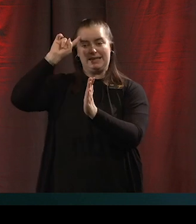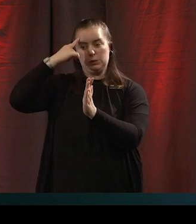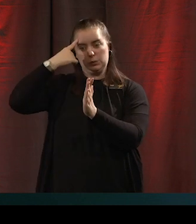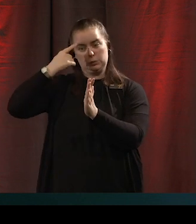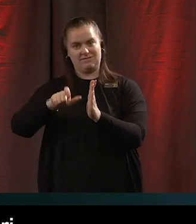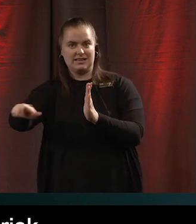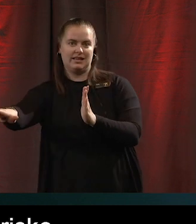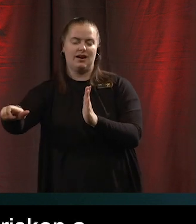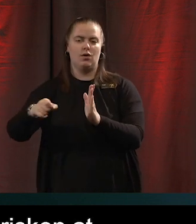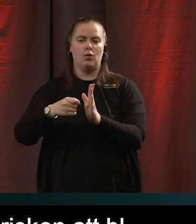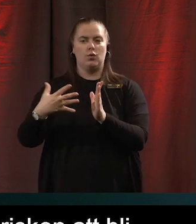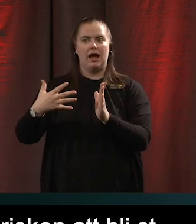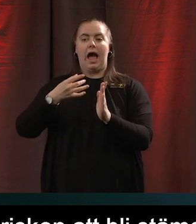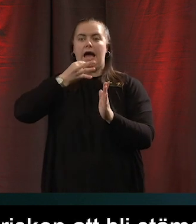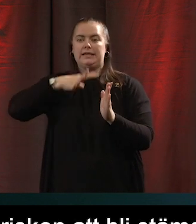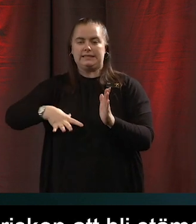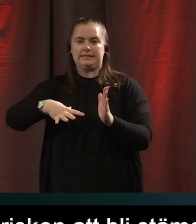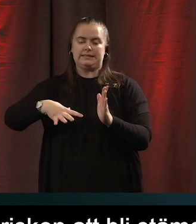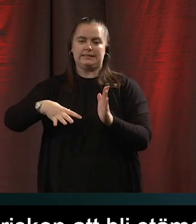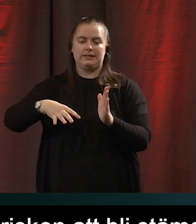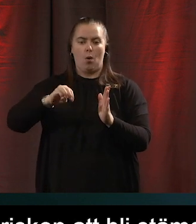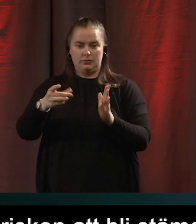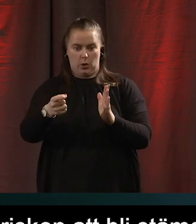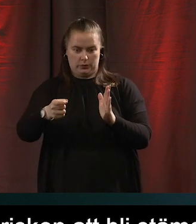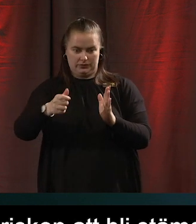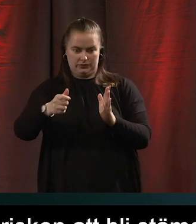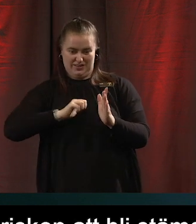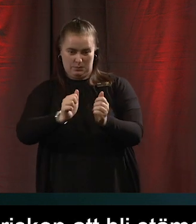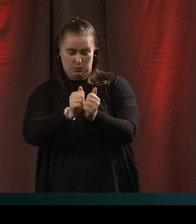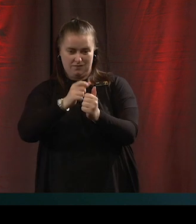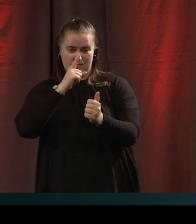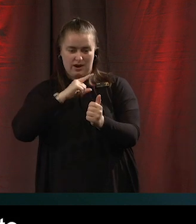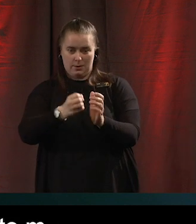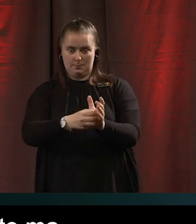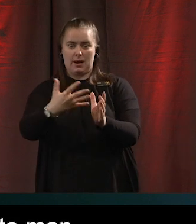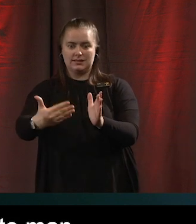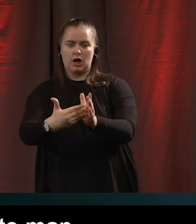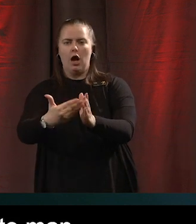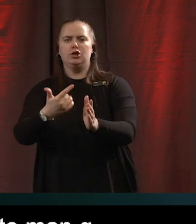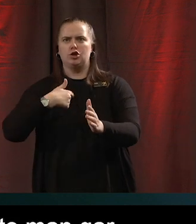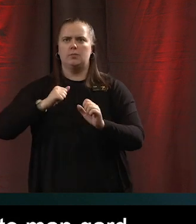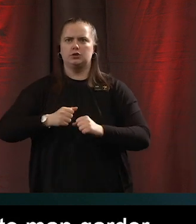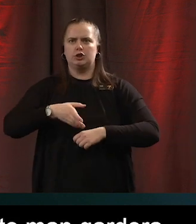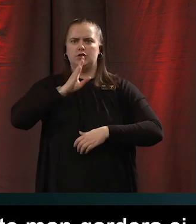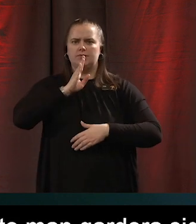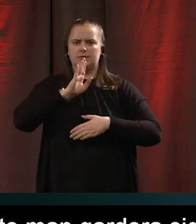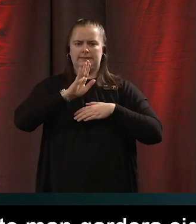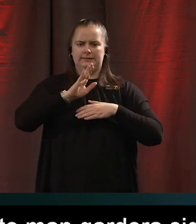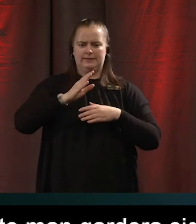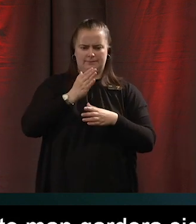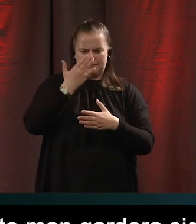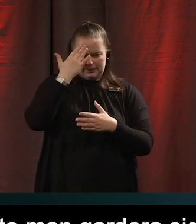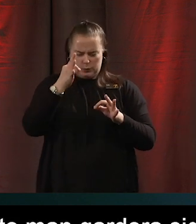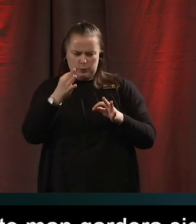löper risken att bli stämd med någon farlig på grund av en produkt så då måste man ju gardera för hur många tusen sätt kan det här del på så